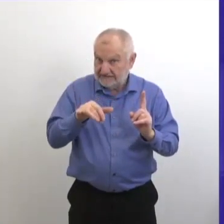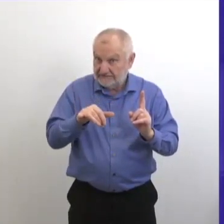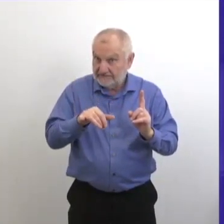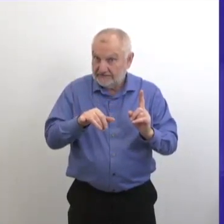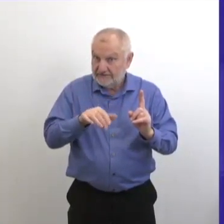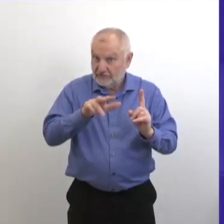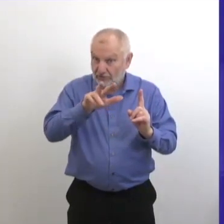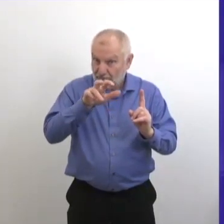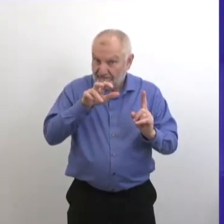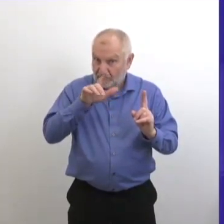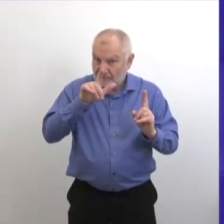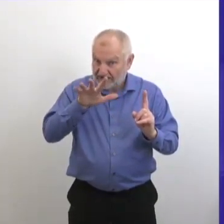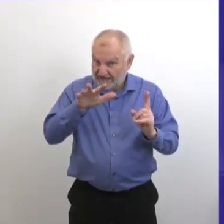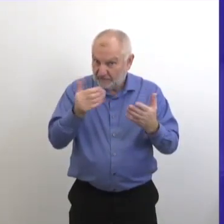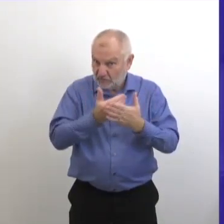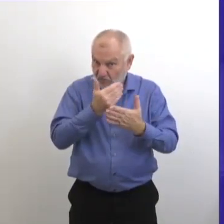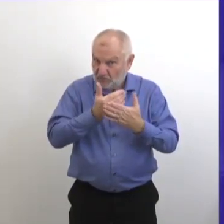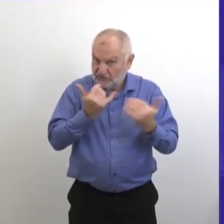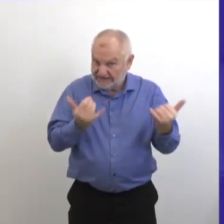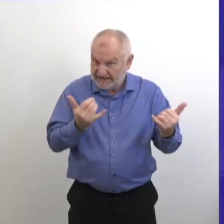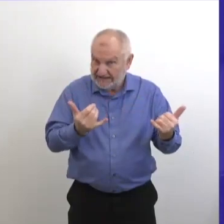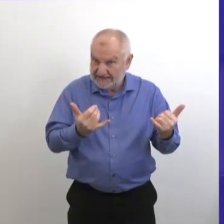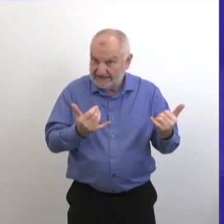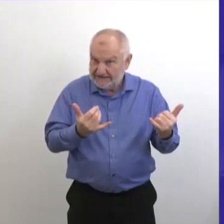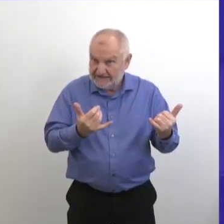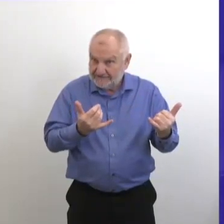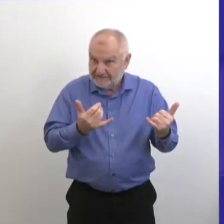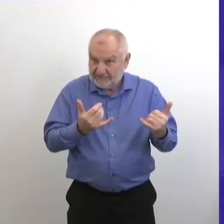aujourd'hui, presque 200 à Winnipeg.